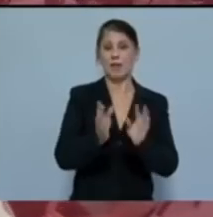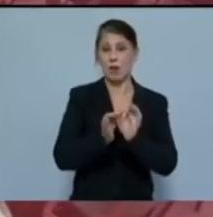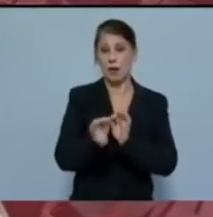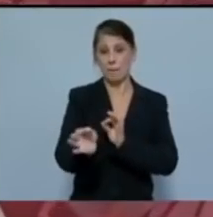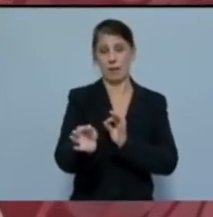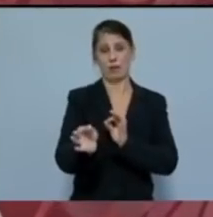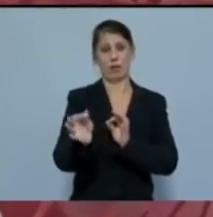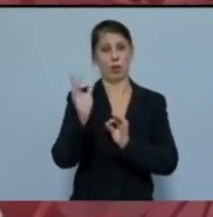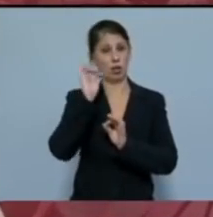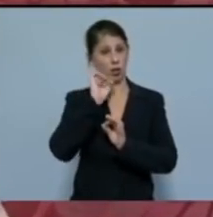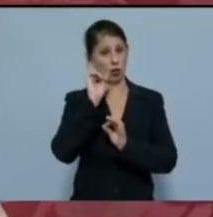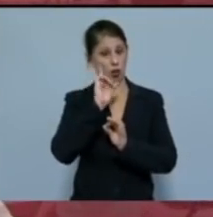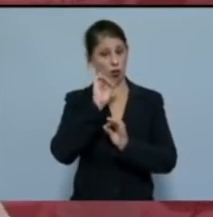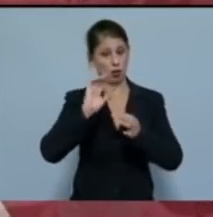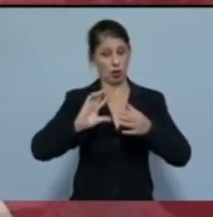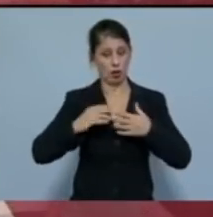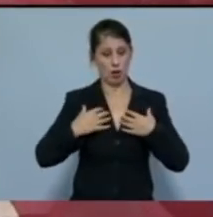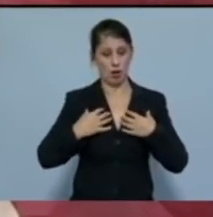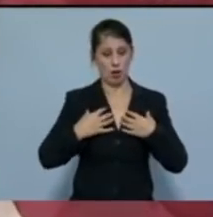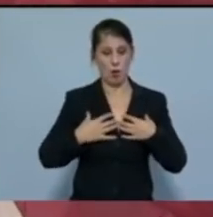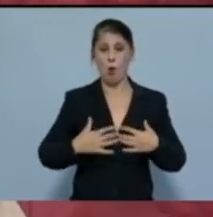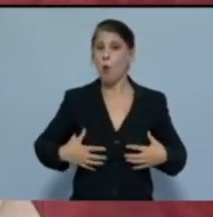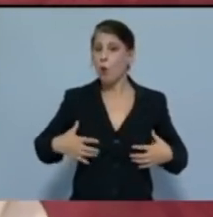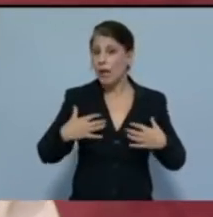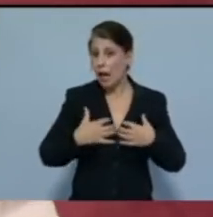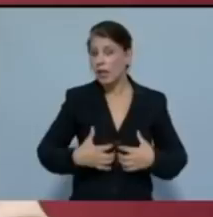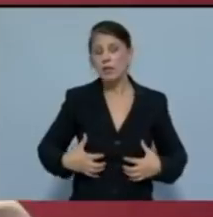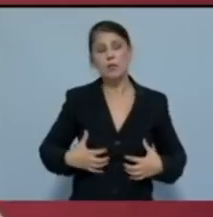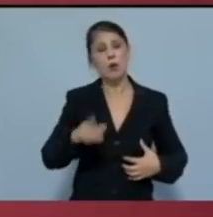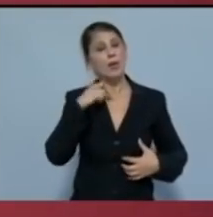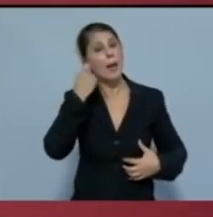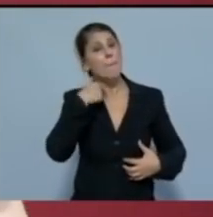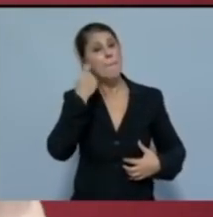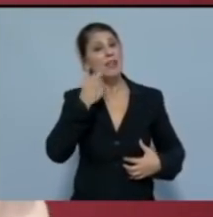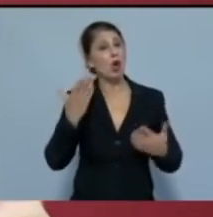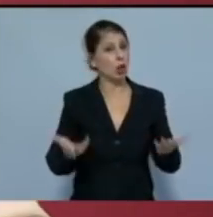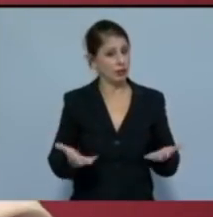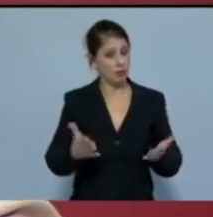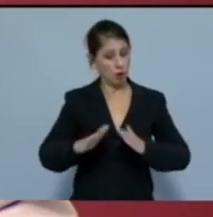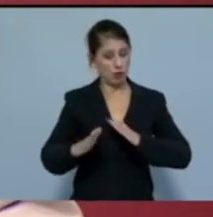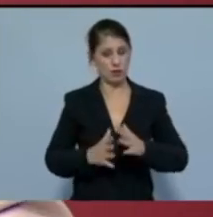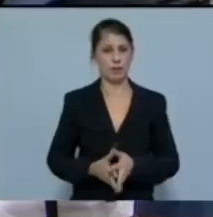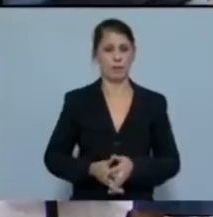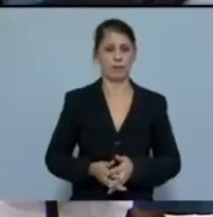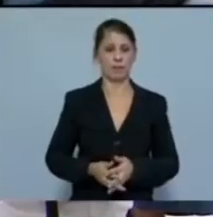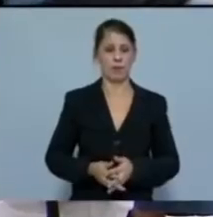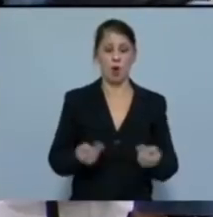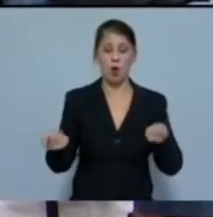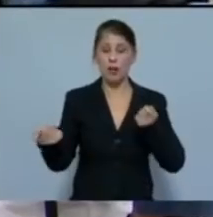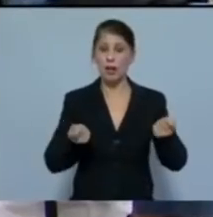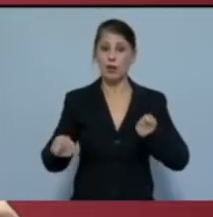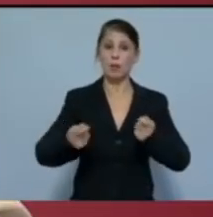για το γυναικείο οργανισμό και τη μητρότητα. Για ολοκληρωμένο σχέδιο αντιπληρμικής,